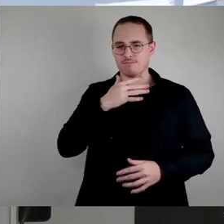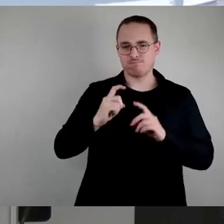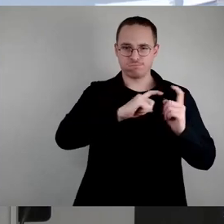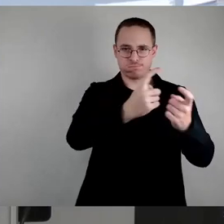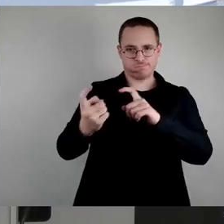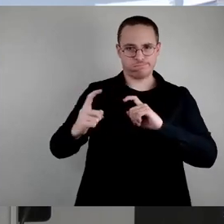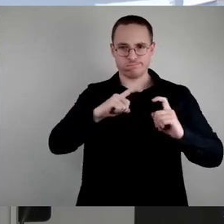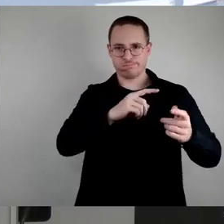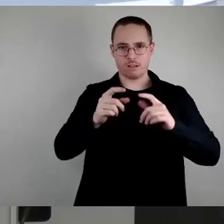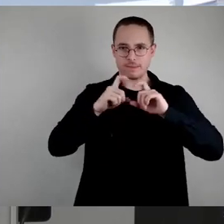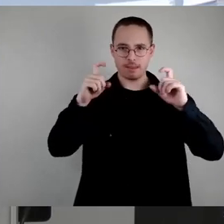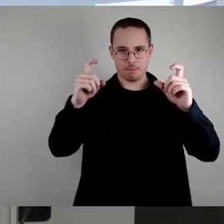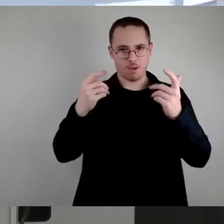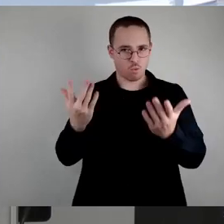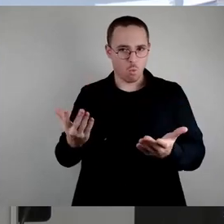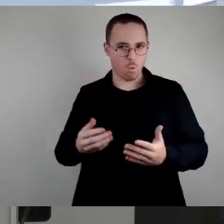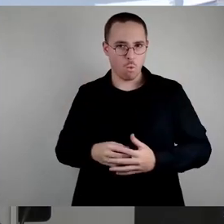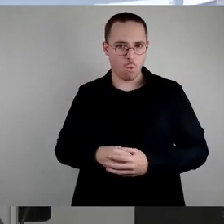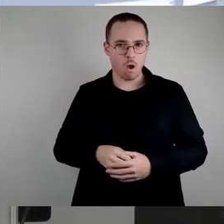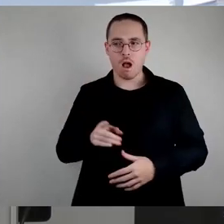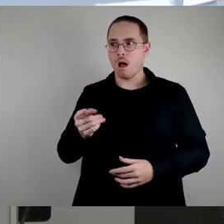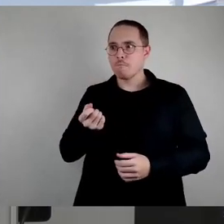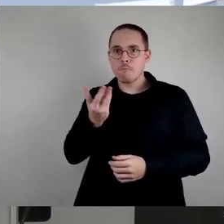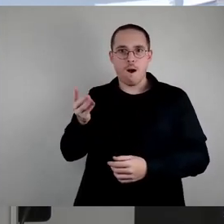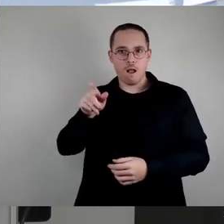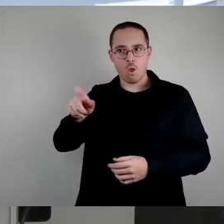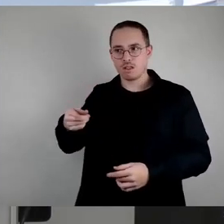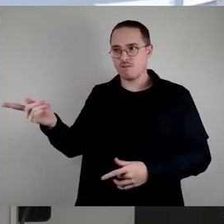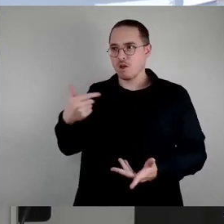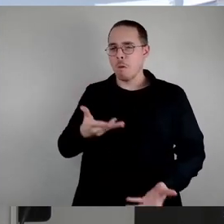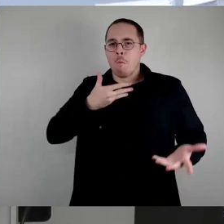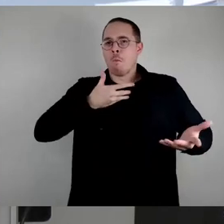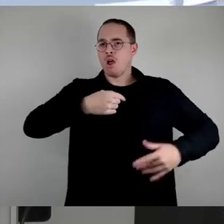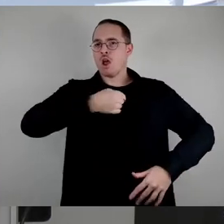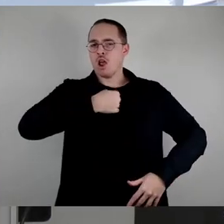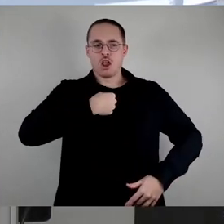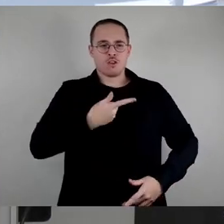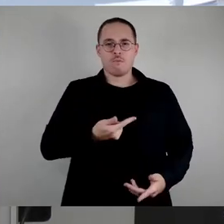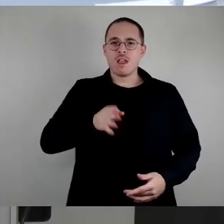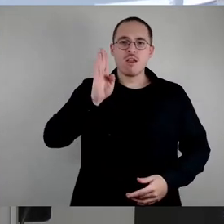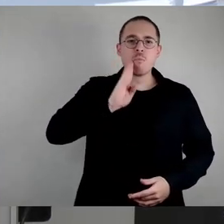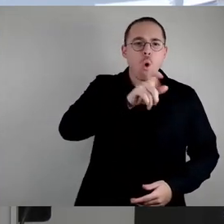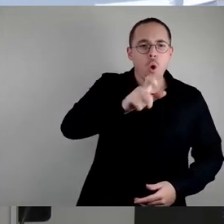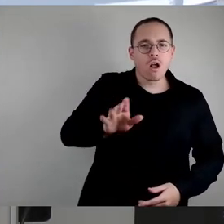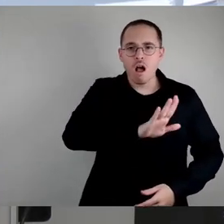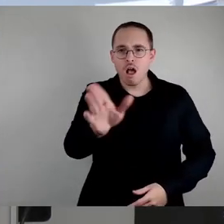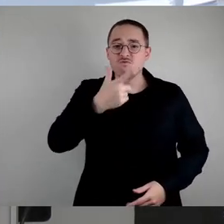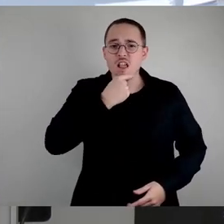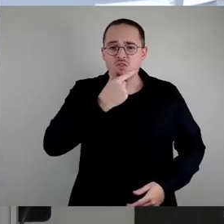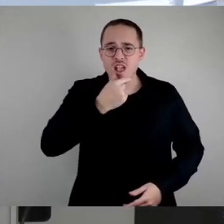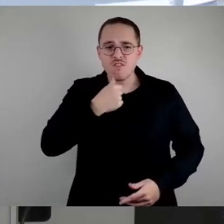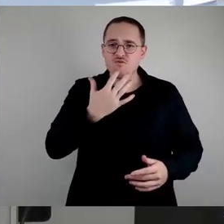spielen sich ja manche auf, so als die Vollstrecker des Volkswillens. Wenn ich mir aber dann anschaue, wie man, wenn es um